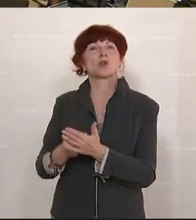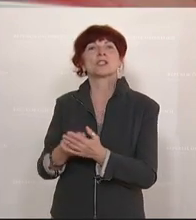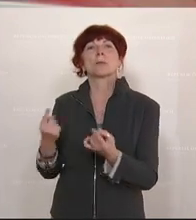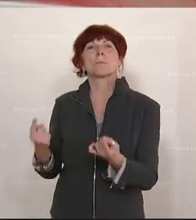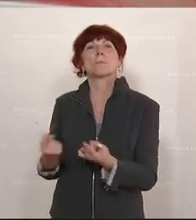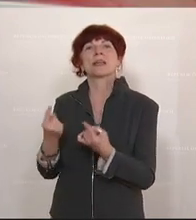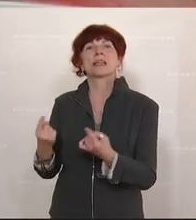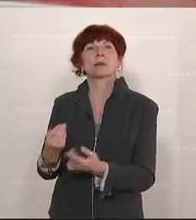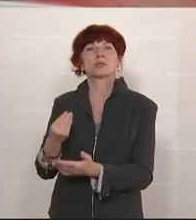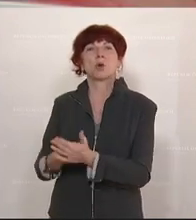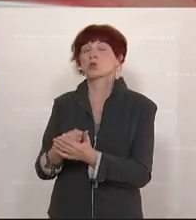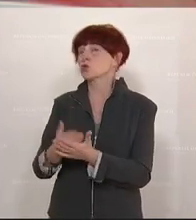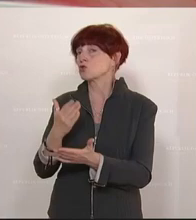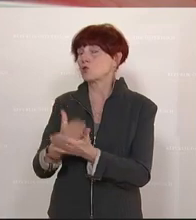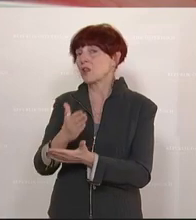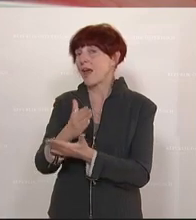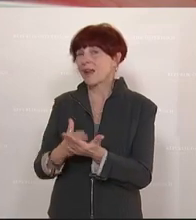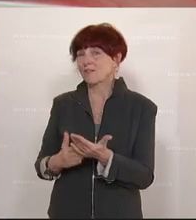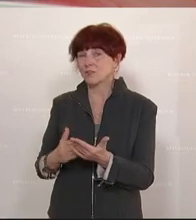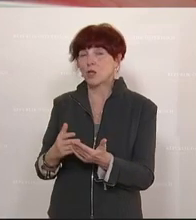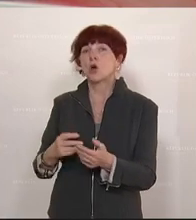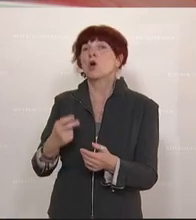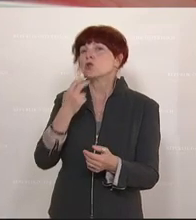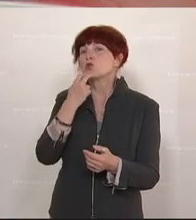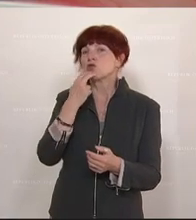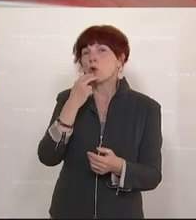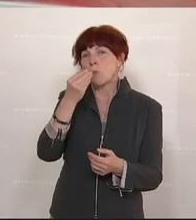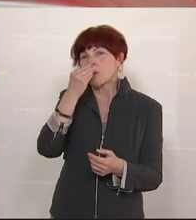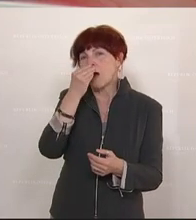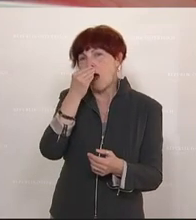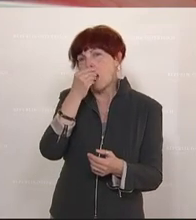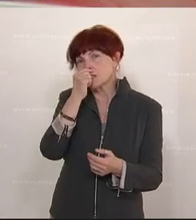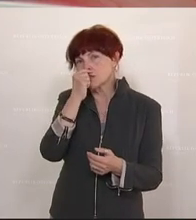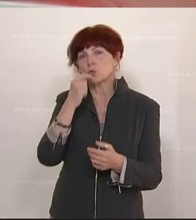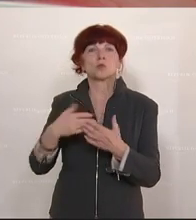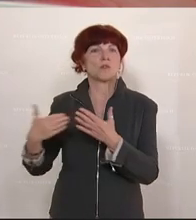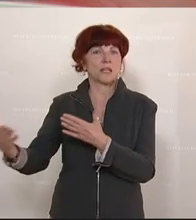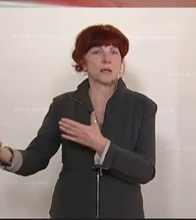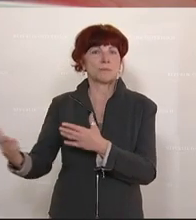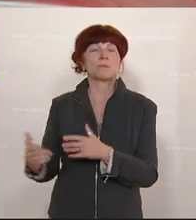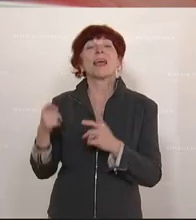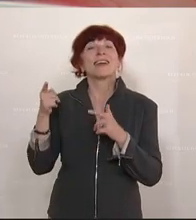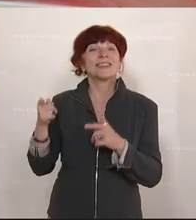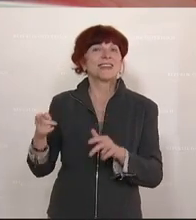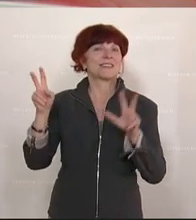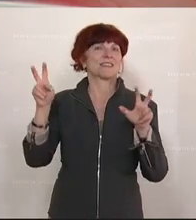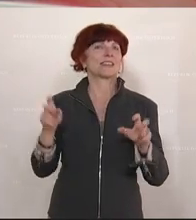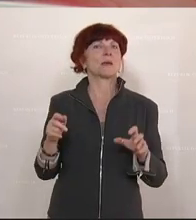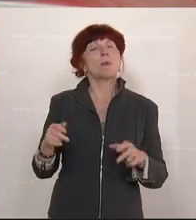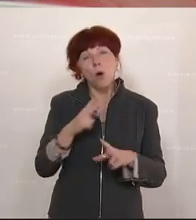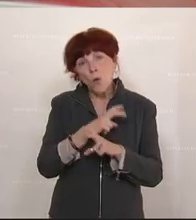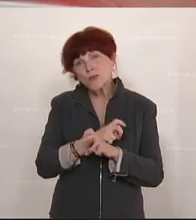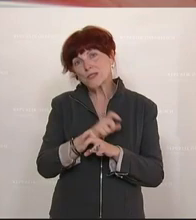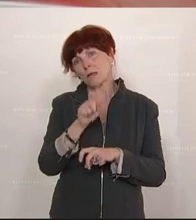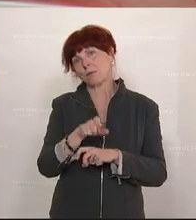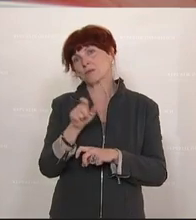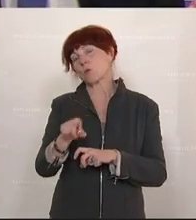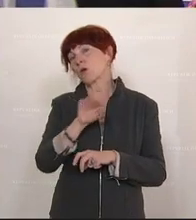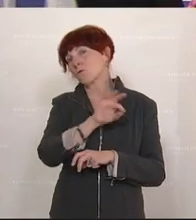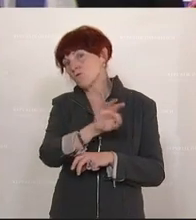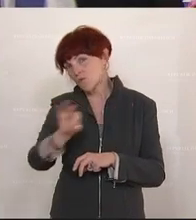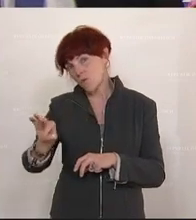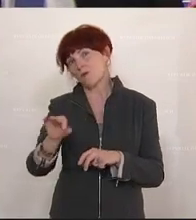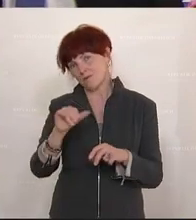mittlerweile die Hälfte aus für Strom, Gas und vieles mehr. Und das ist das Thema, was die Österreicherinnen und Österreicher interessiert.